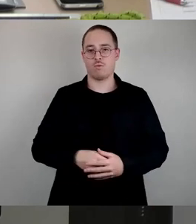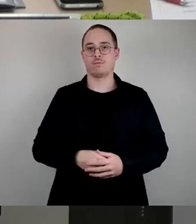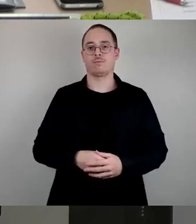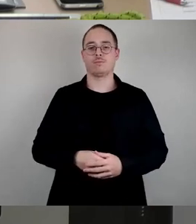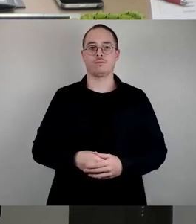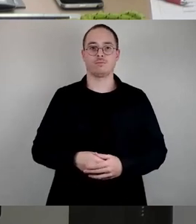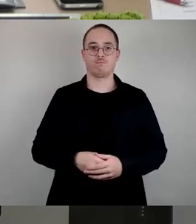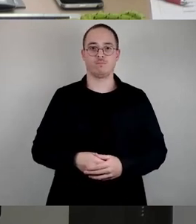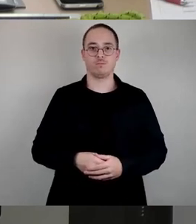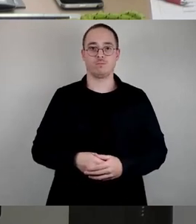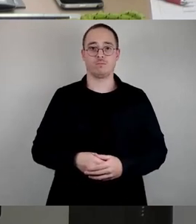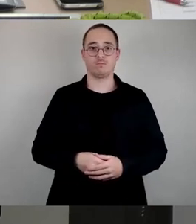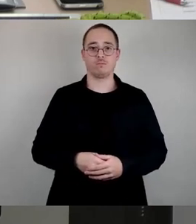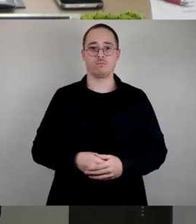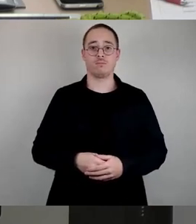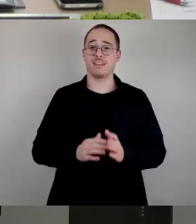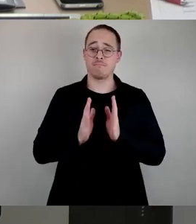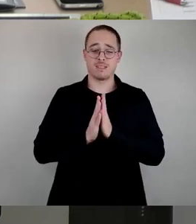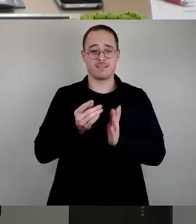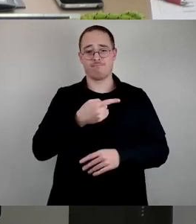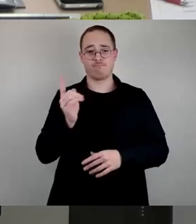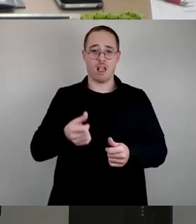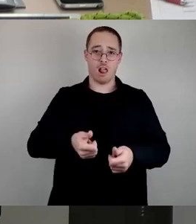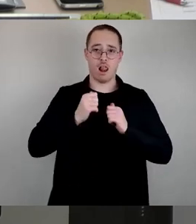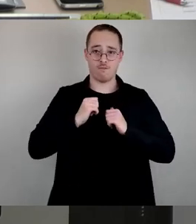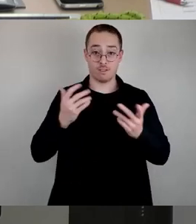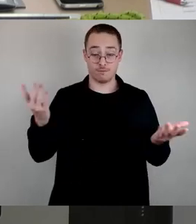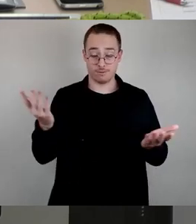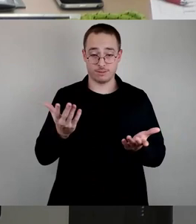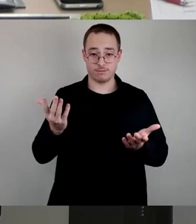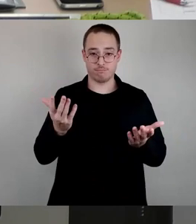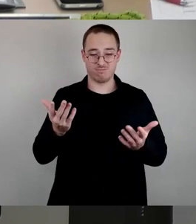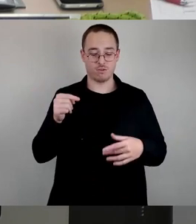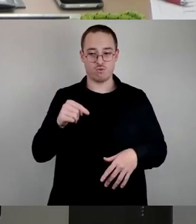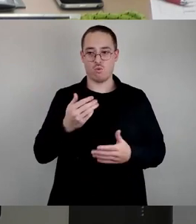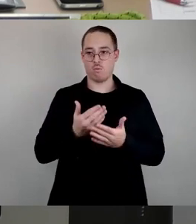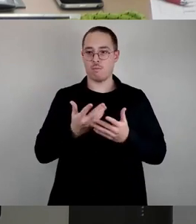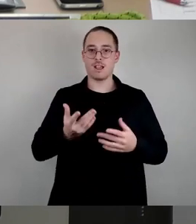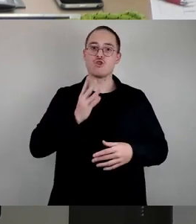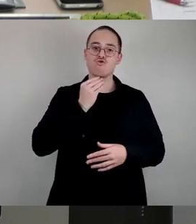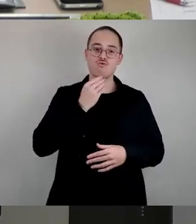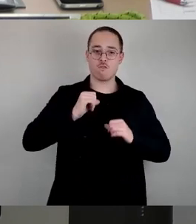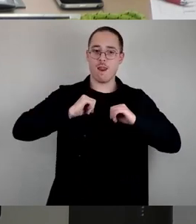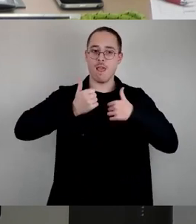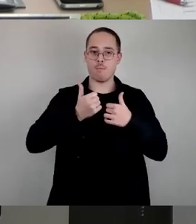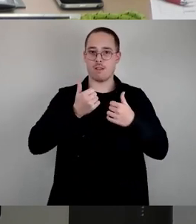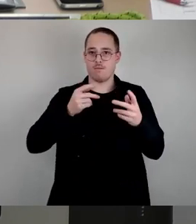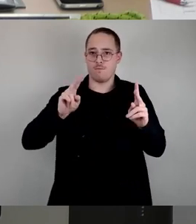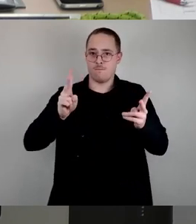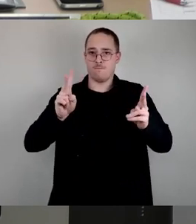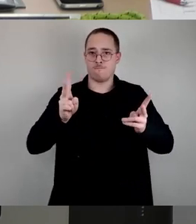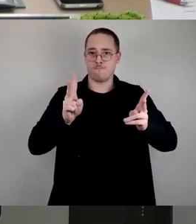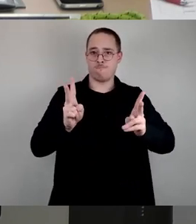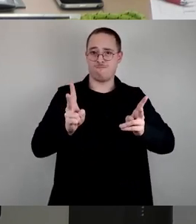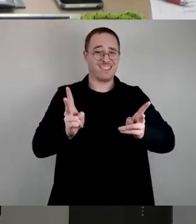Bitte helfen Sie uns dabei, das aufsterbende jüdische Leben in unserer Stadt zu unterstützen,